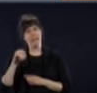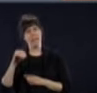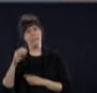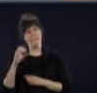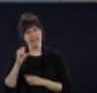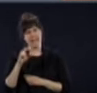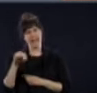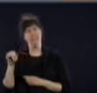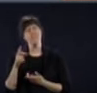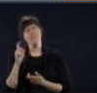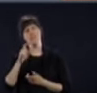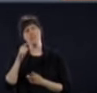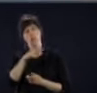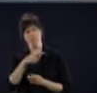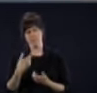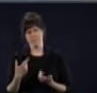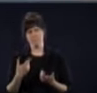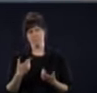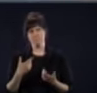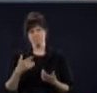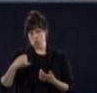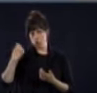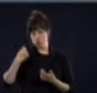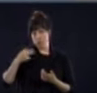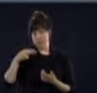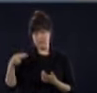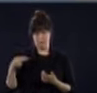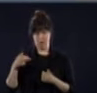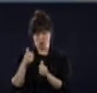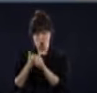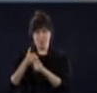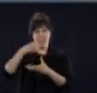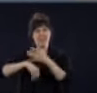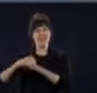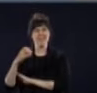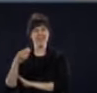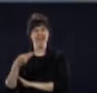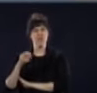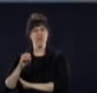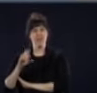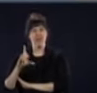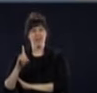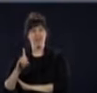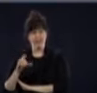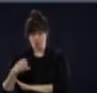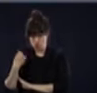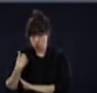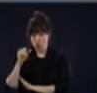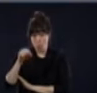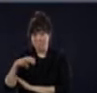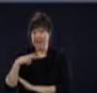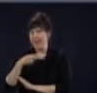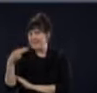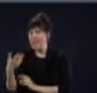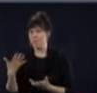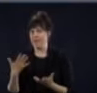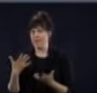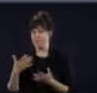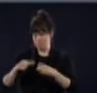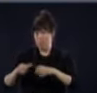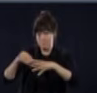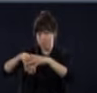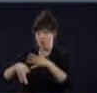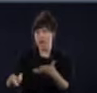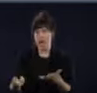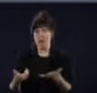situation des jeunes handicapés qui habitent en CHSLD? Est-ce qu'ils sont en droit de penser sortir bientôt,